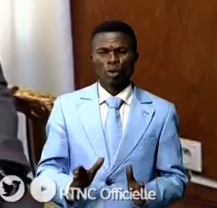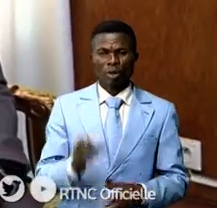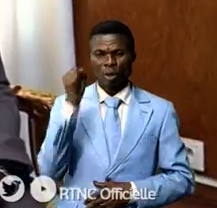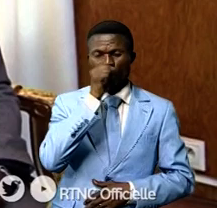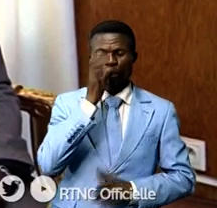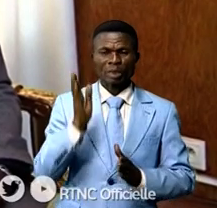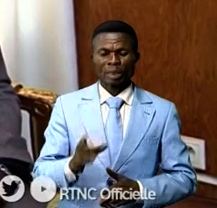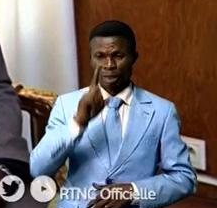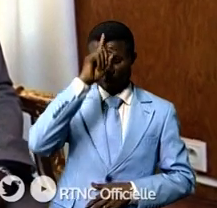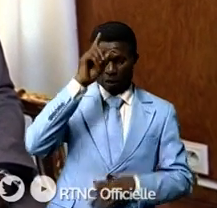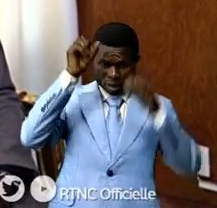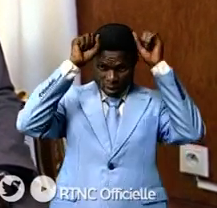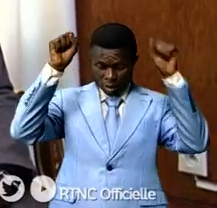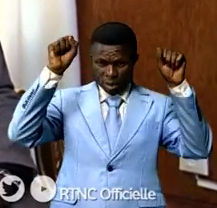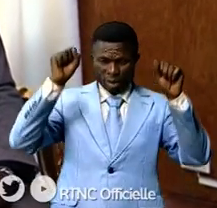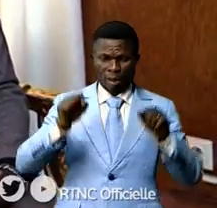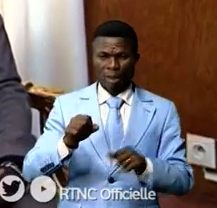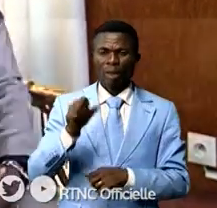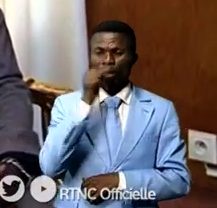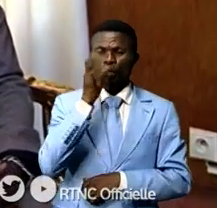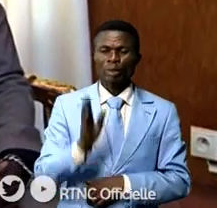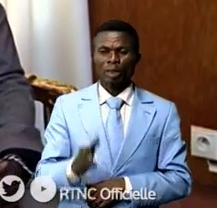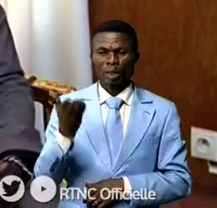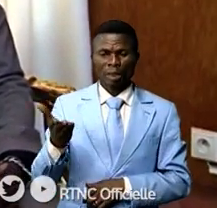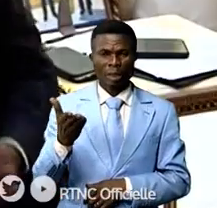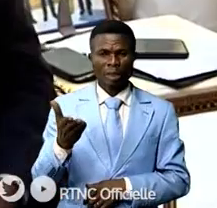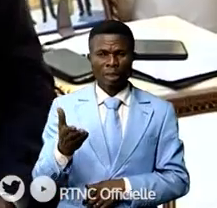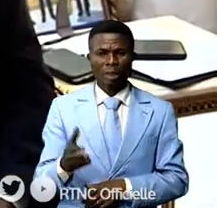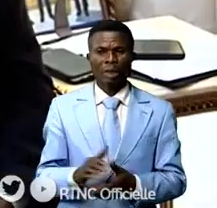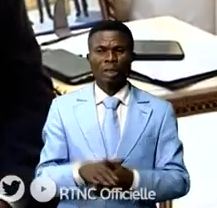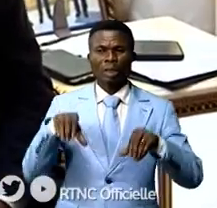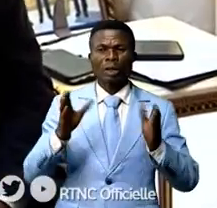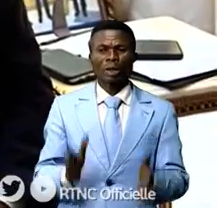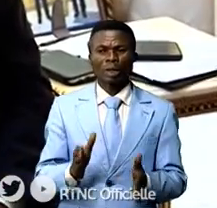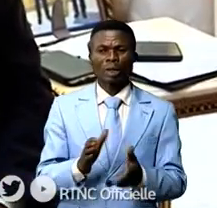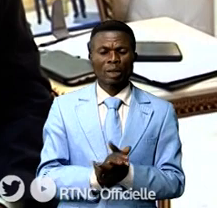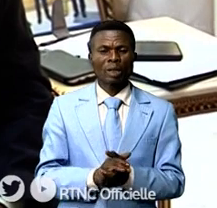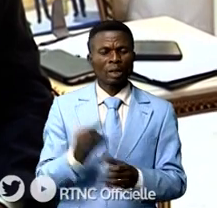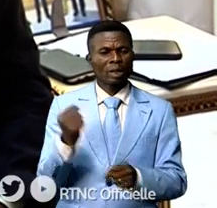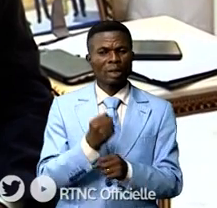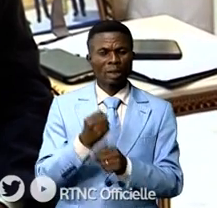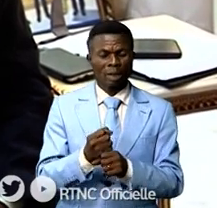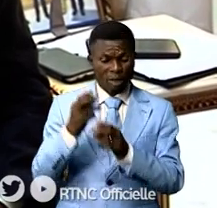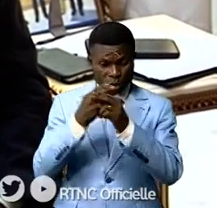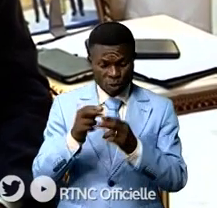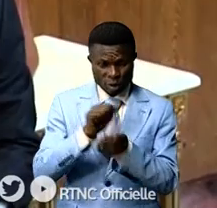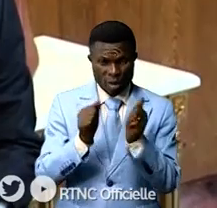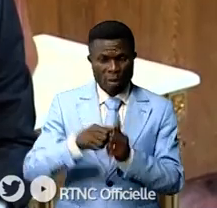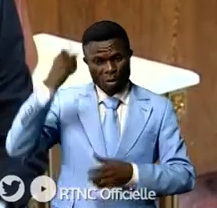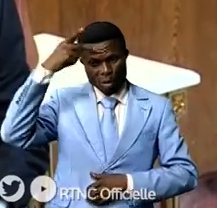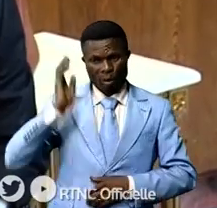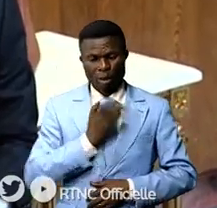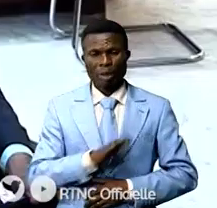Weironson, président du groupe Wenge Musica Miso Mer, est parmi les Congolais qui suivent de près l'évolution politique de la République